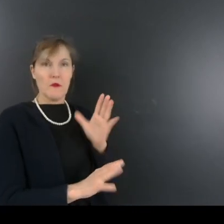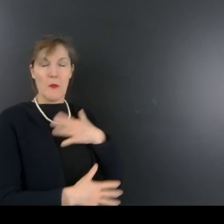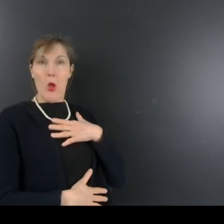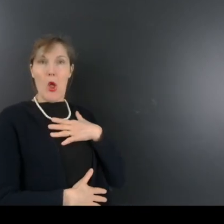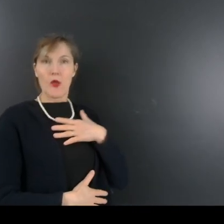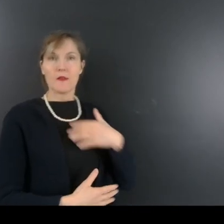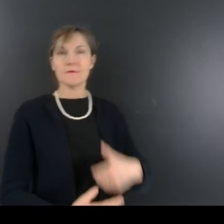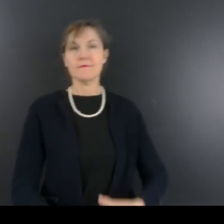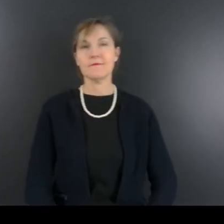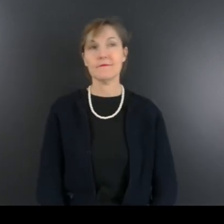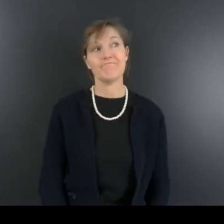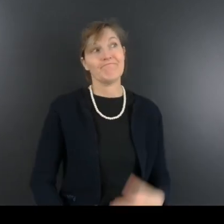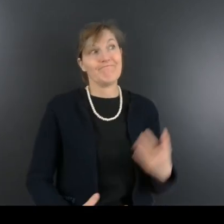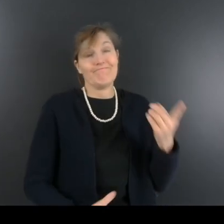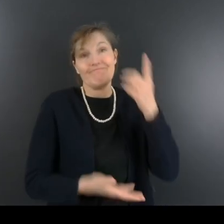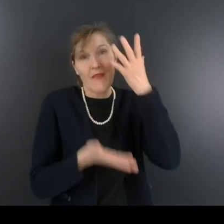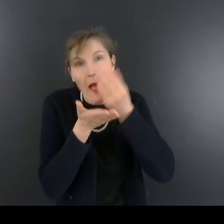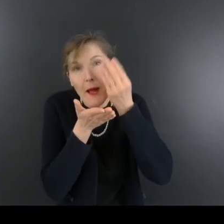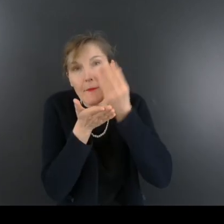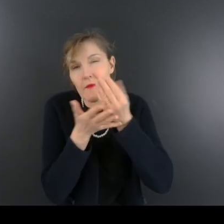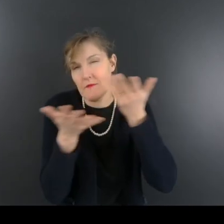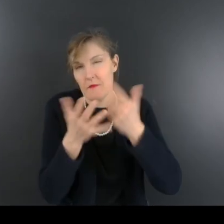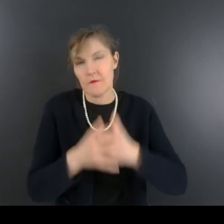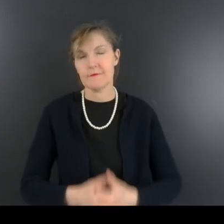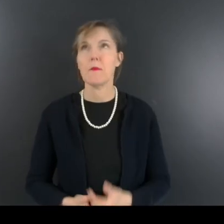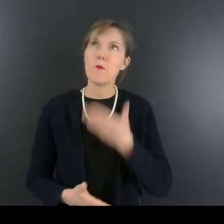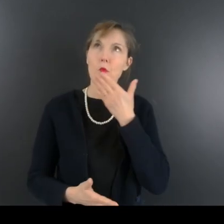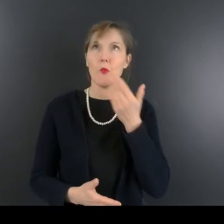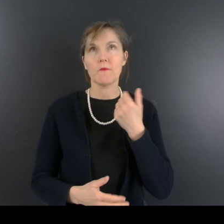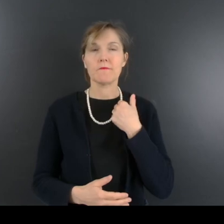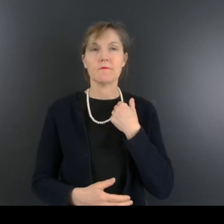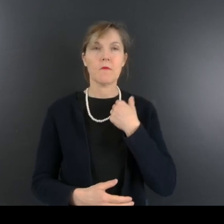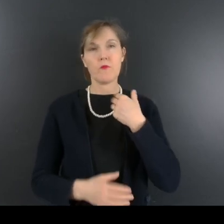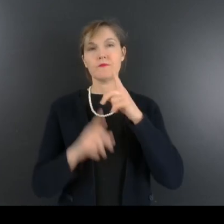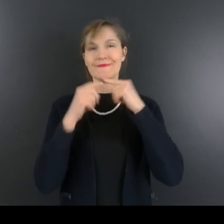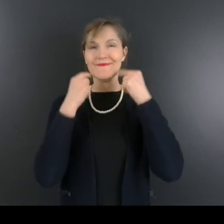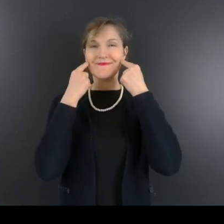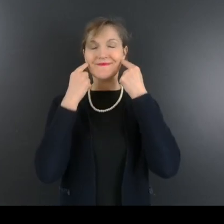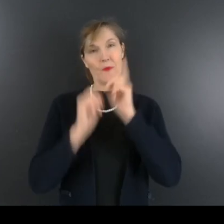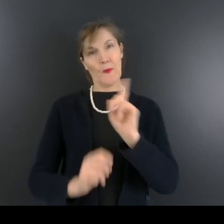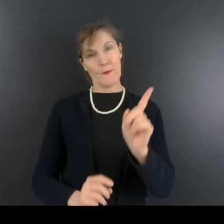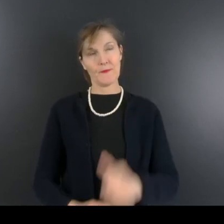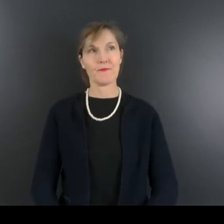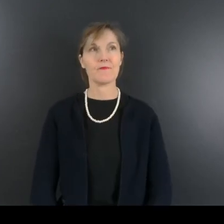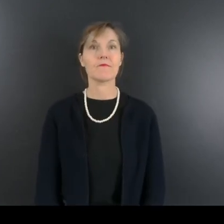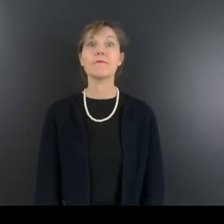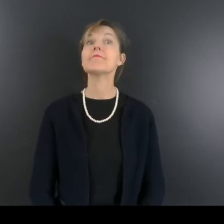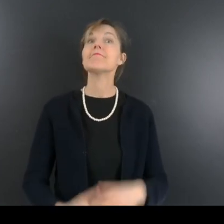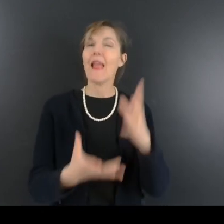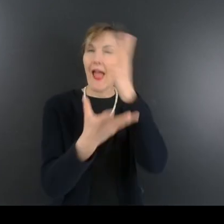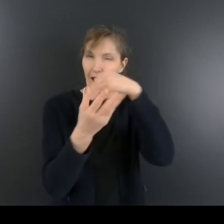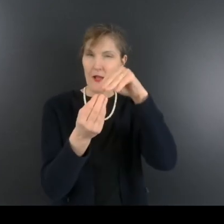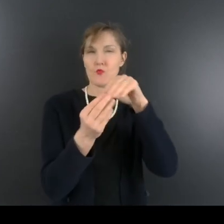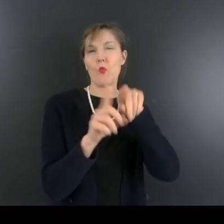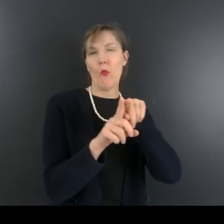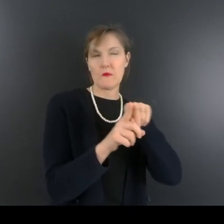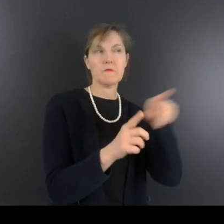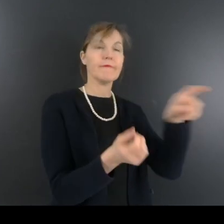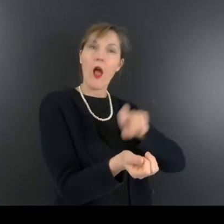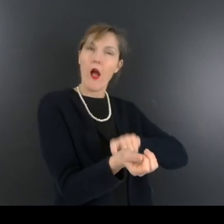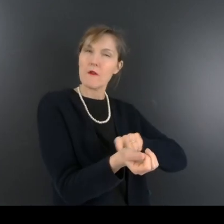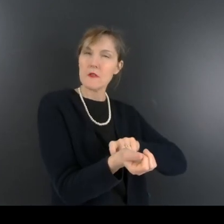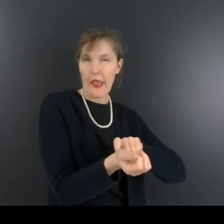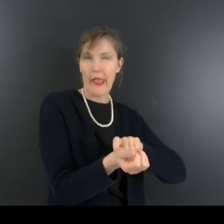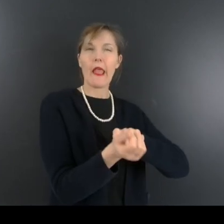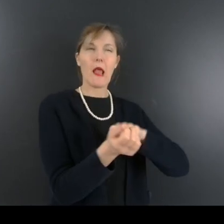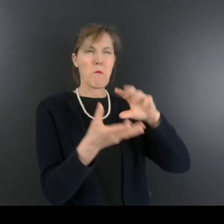geste d'effroi. Aussi apprit-il à ne plus sourire. En plus de cela, il avait à l'origine de